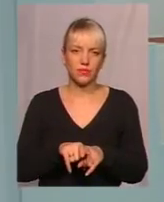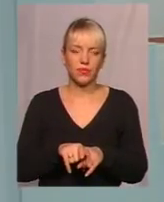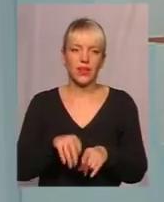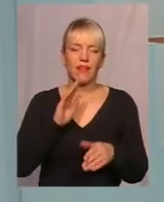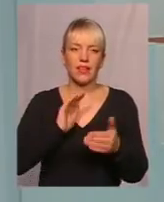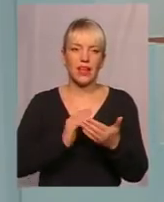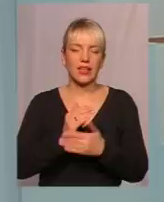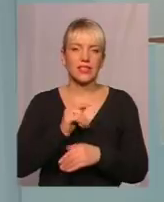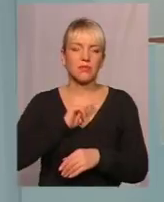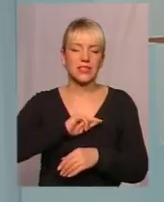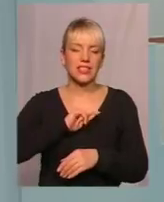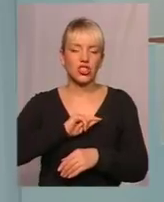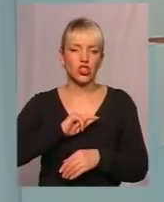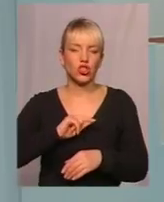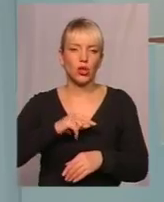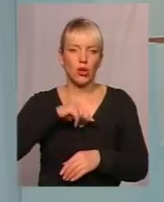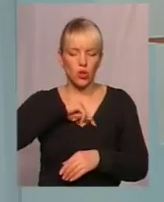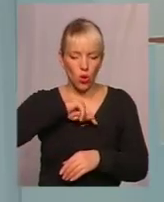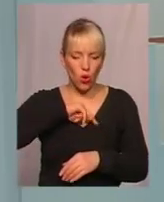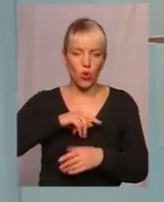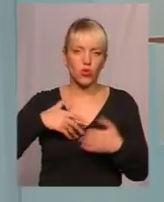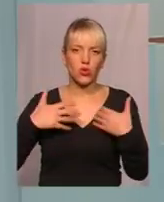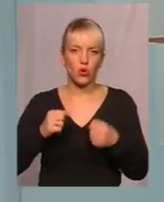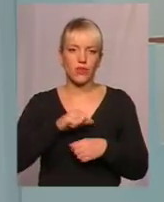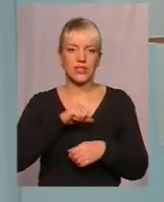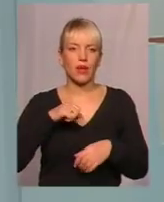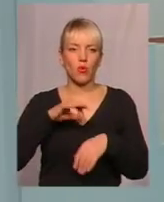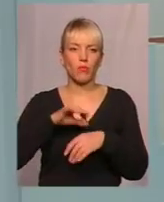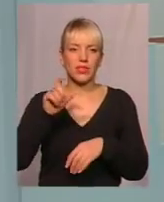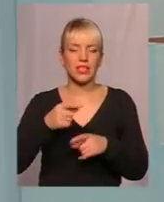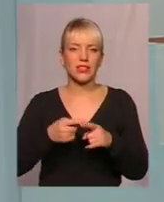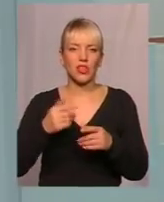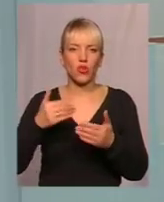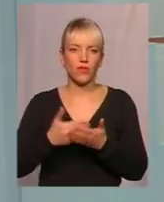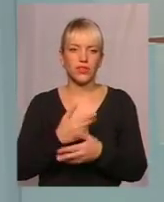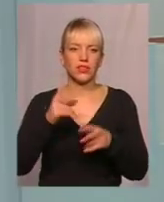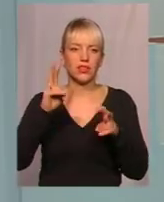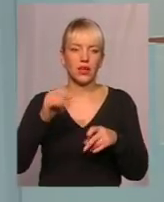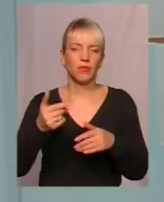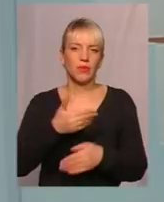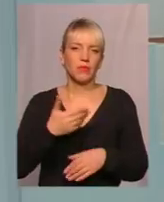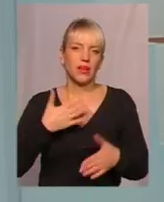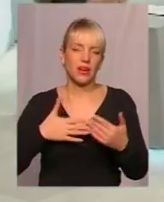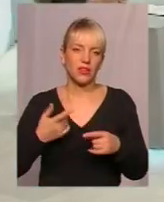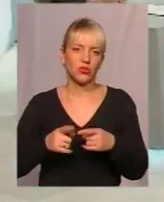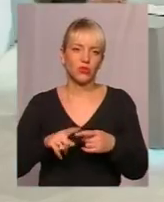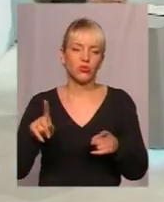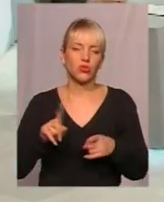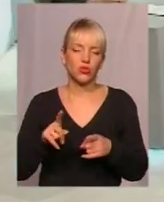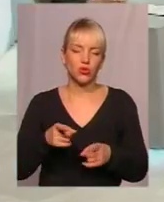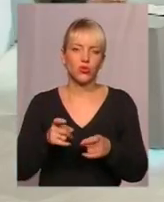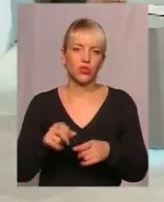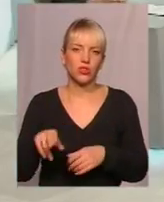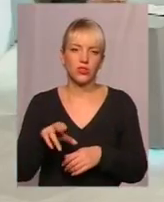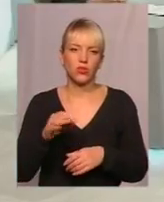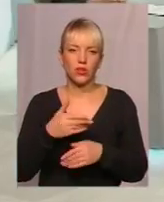якість психічного здоров'я самого пацієнта. Це також новітня, цікава тема і ми дуже раді тому, що долучаються до нас також